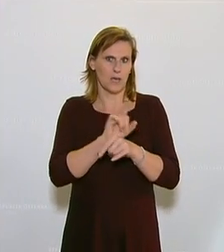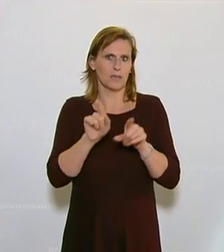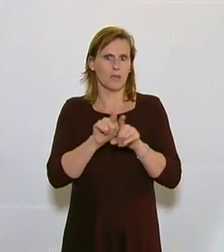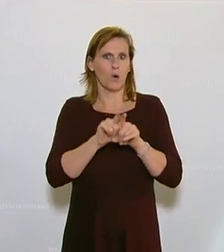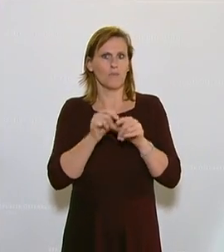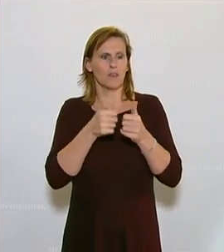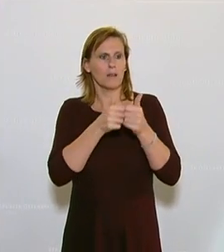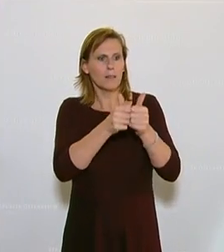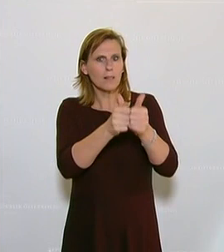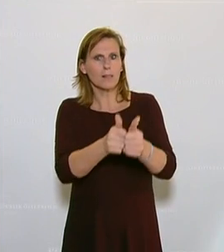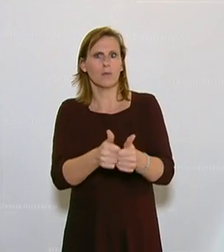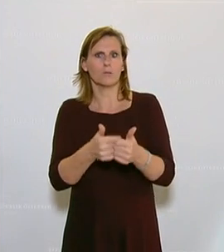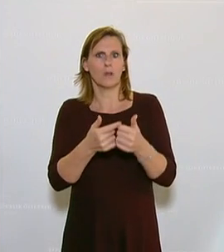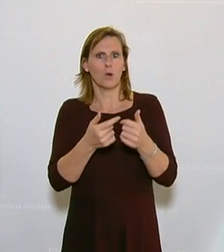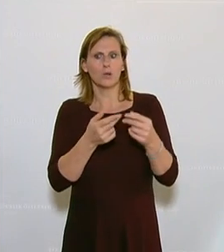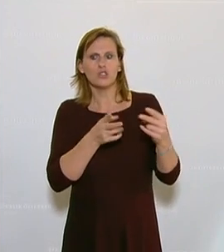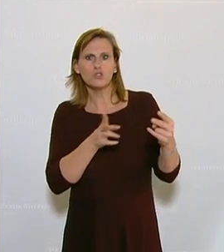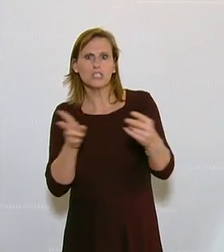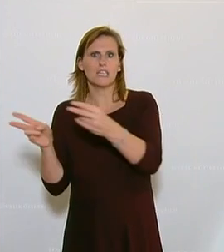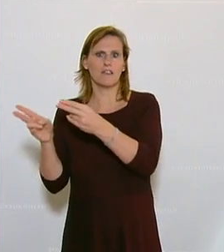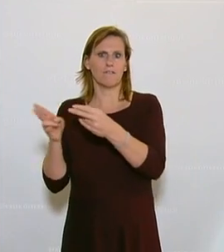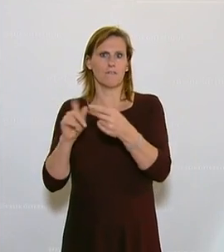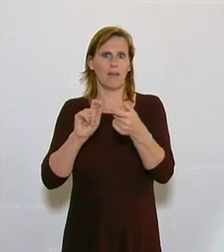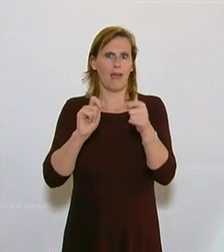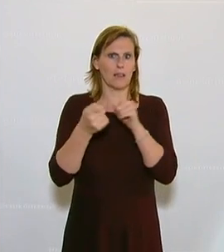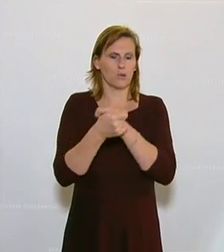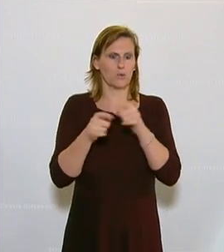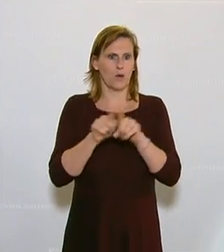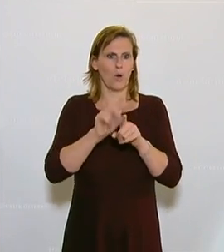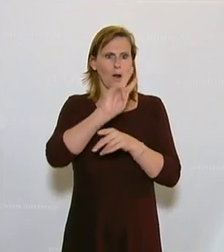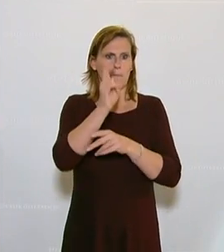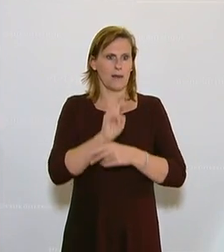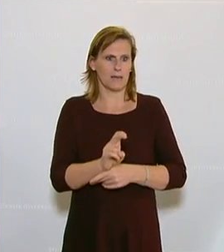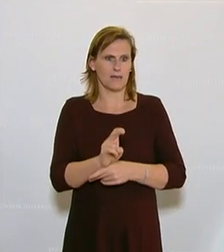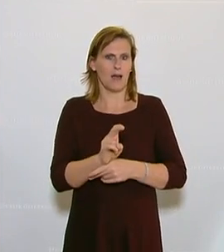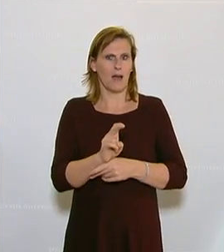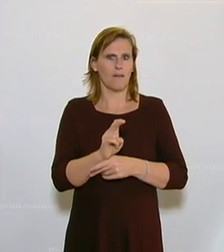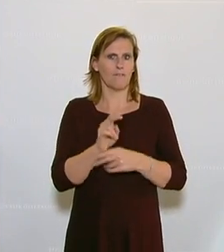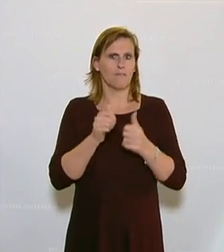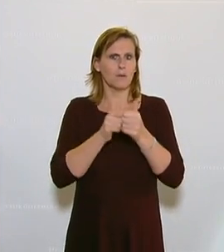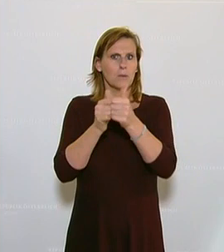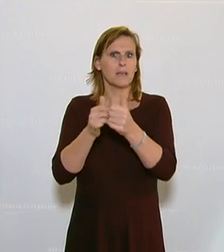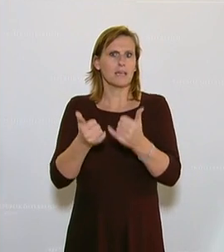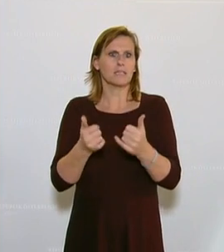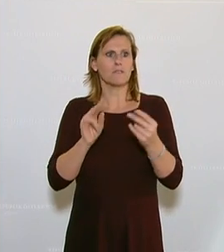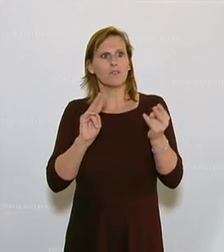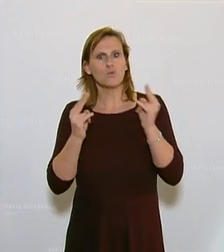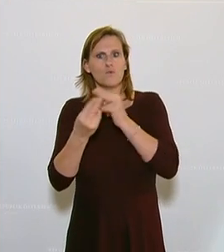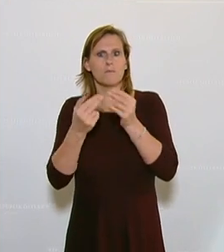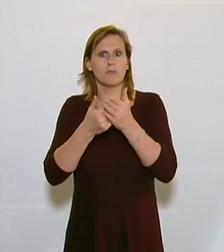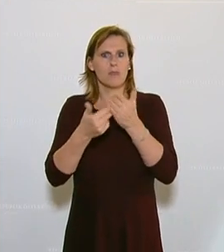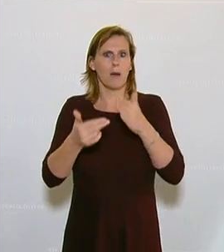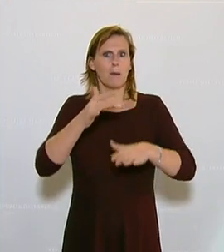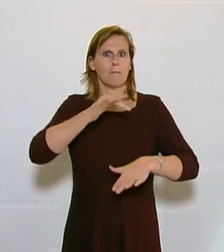Verhetzung und diese fehlgeleitete Änderung im Verhetzungsparagrafen führen, der in Wirklichkeit jetzt die Beleidigung und die Verhetzung